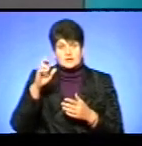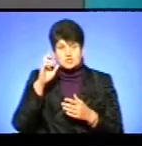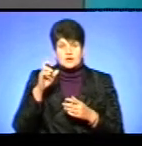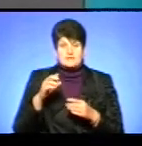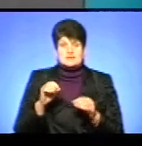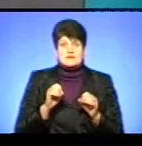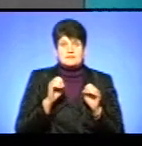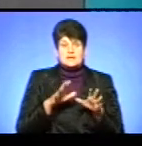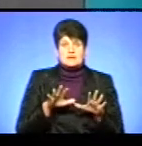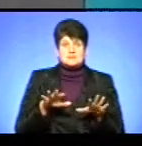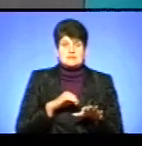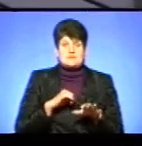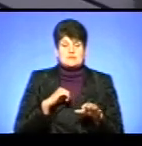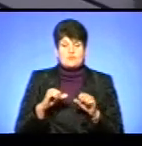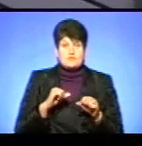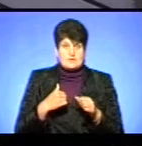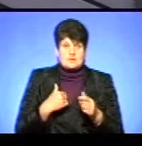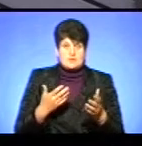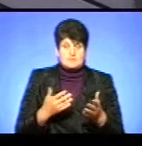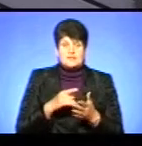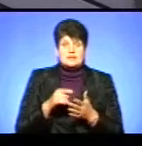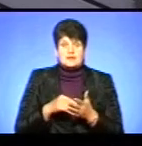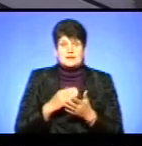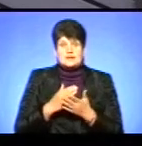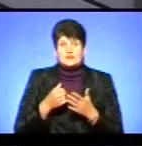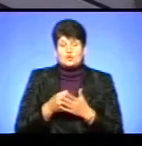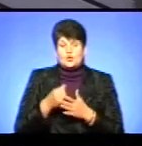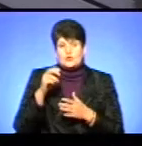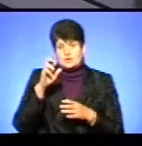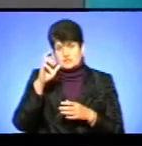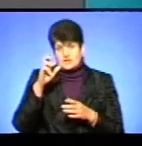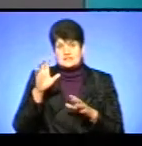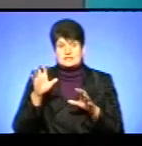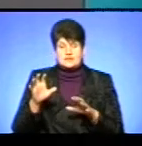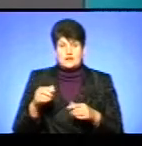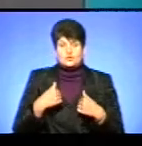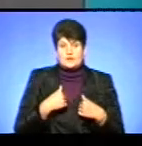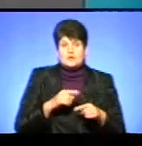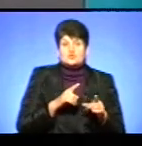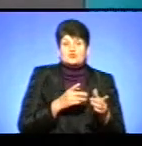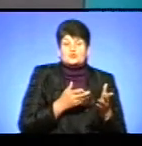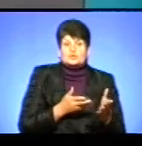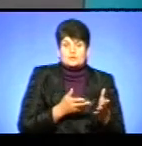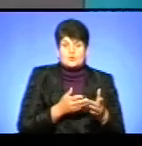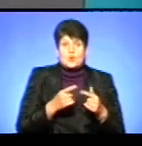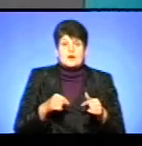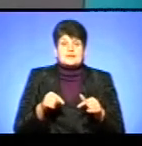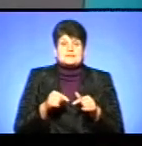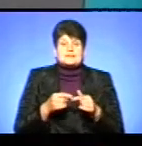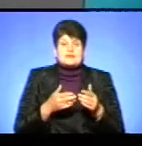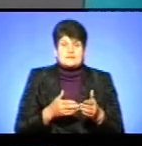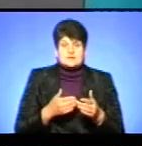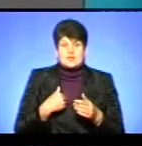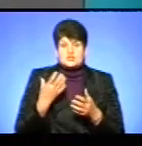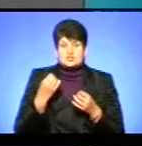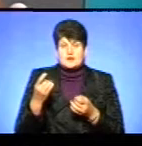приклала це на місцеве самоврядування. Так, на нас. Запитання є до держави щодо закону, але до нас щодо реалізації. Ще